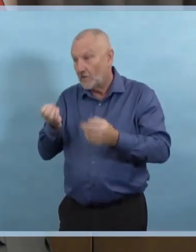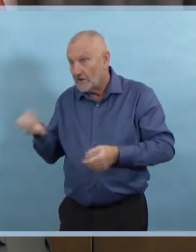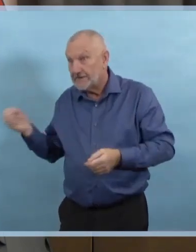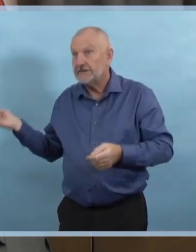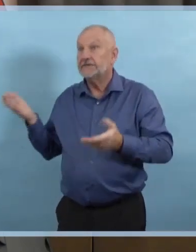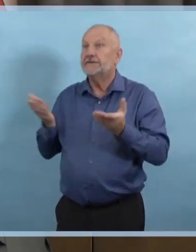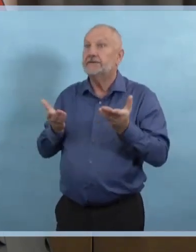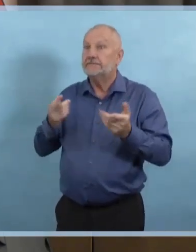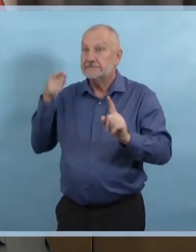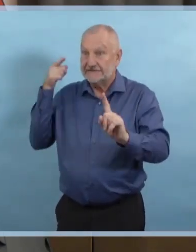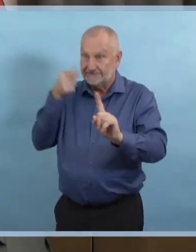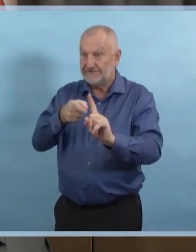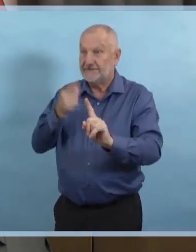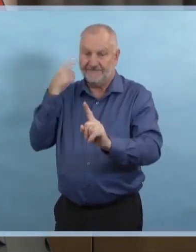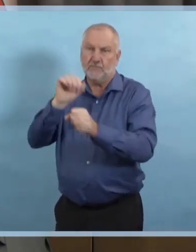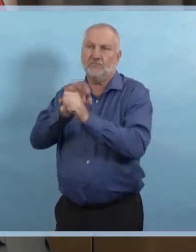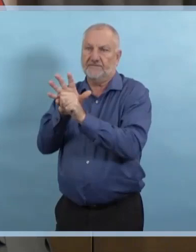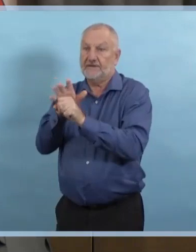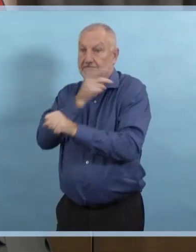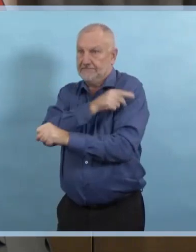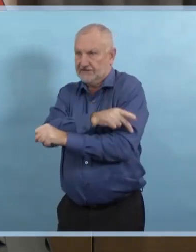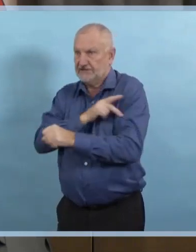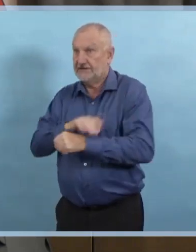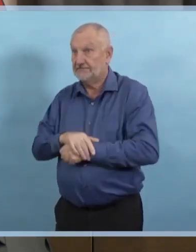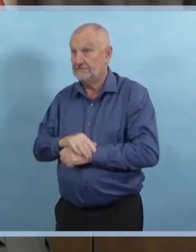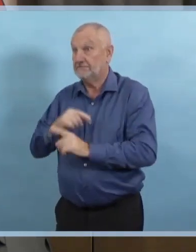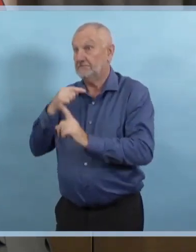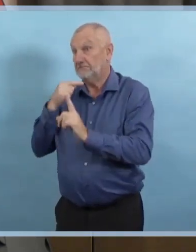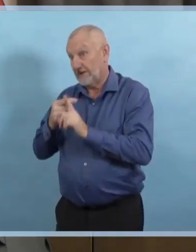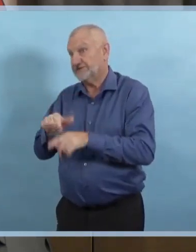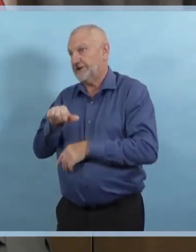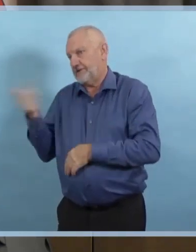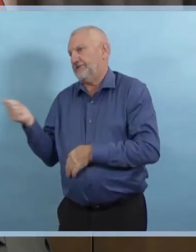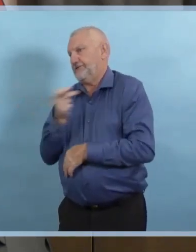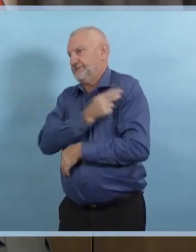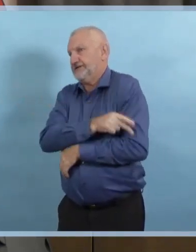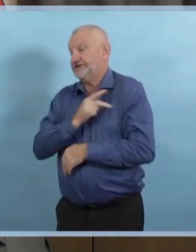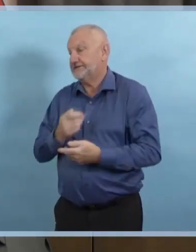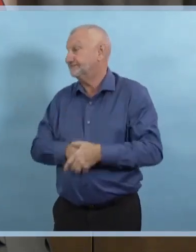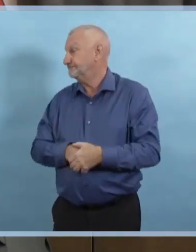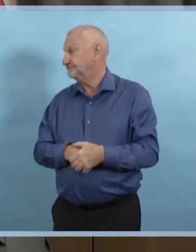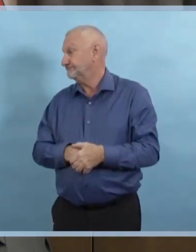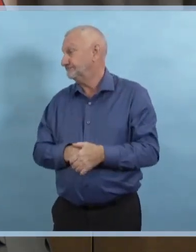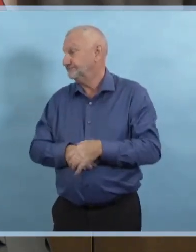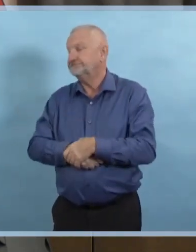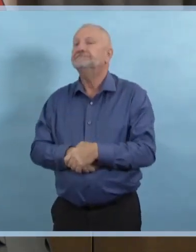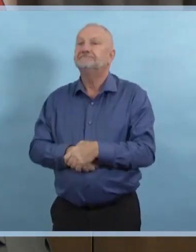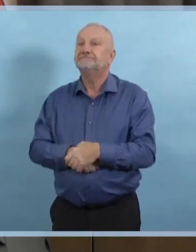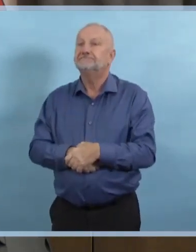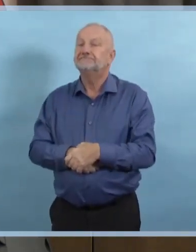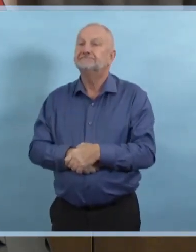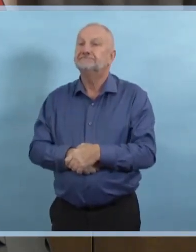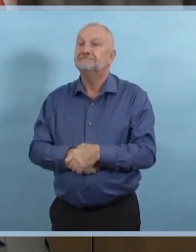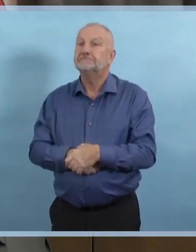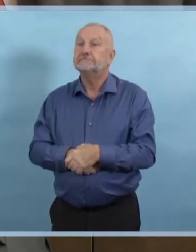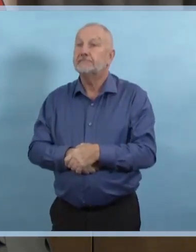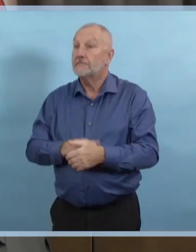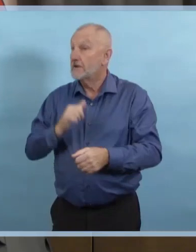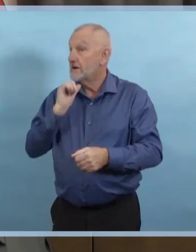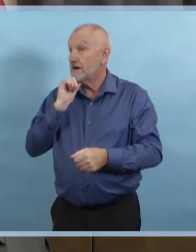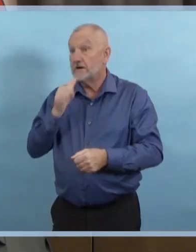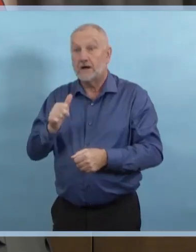Le report de procédure non urgente ou optionnel ou la réduction de tout